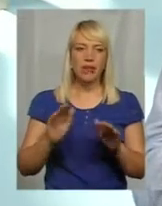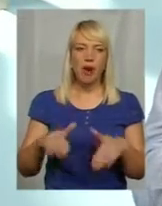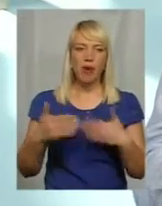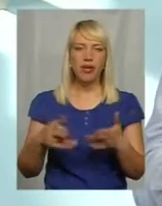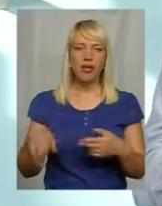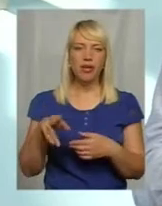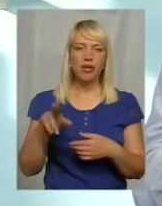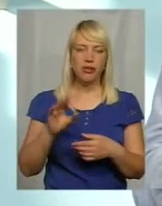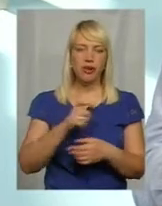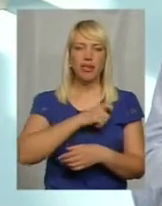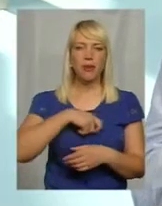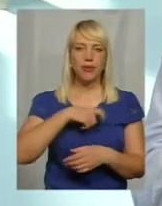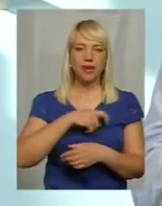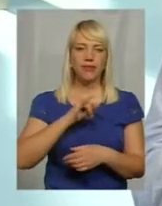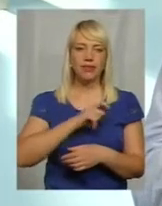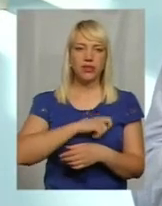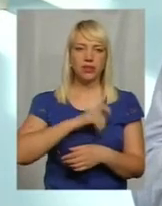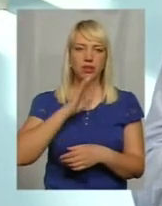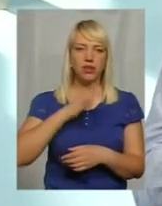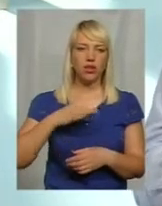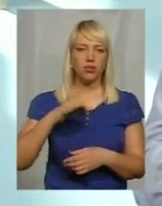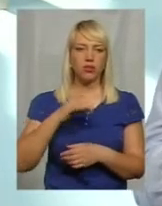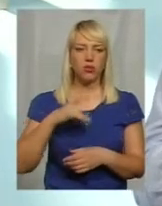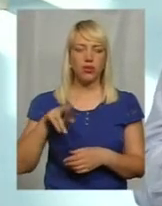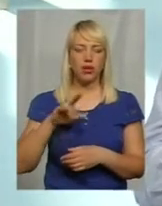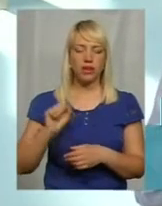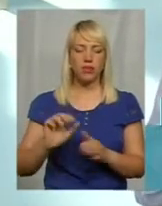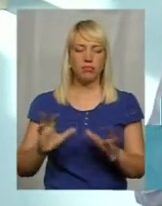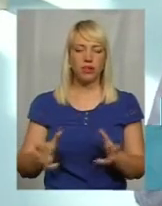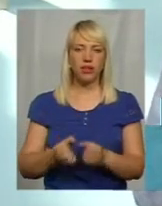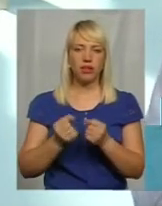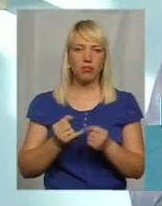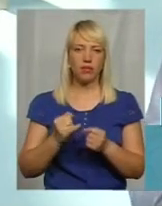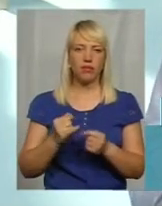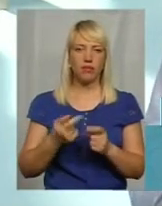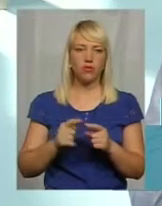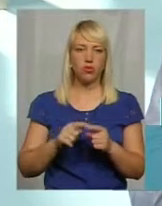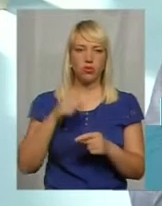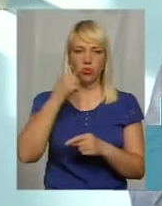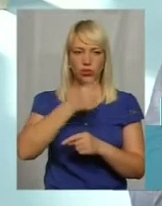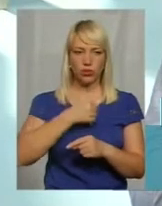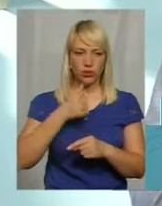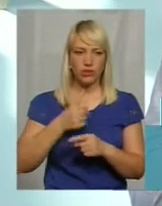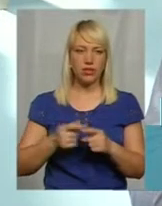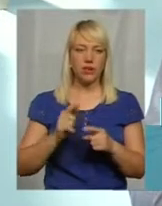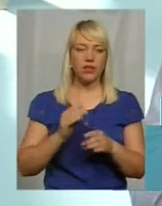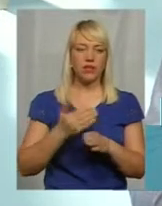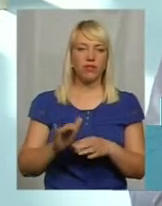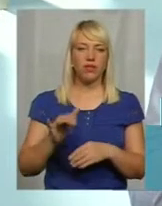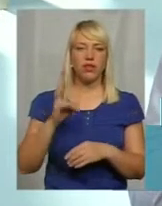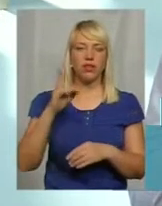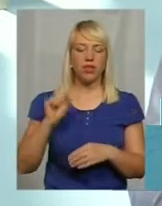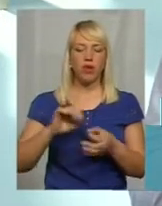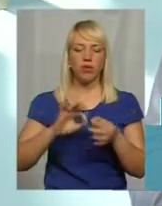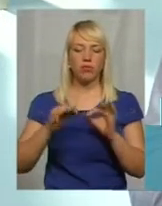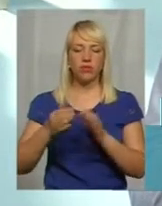депутатів, і депутати нашої обласної ради підтримали, і в цьому році виділили на Олімпійський від спорта 7